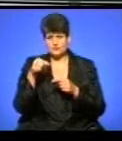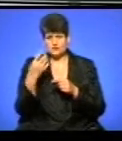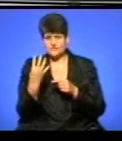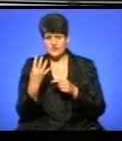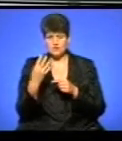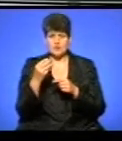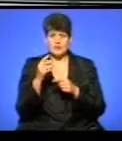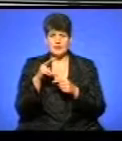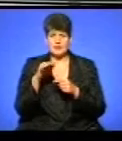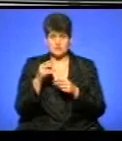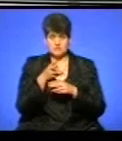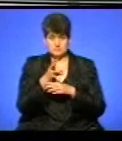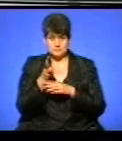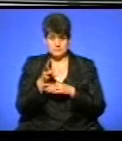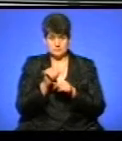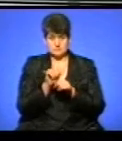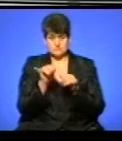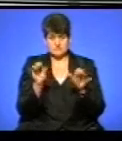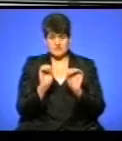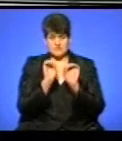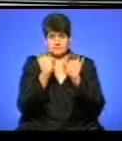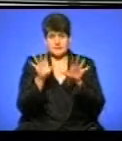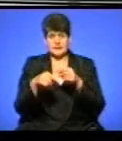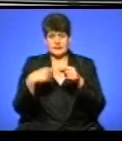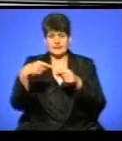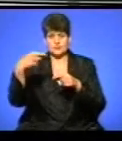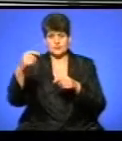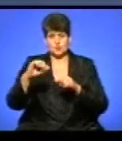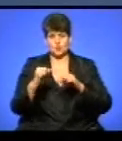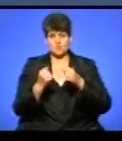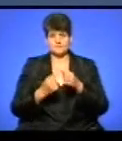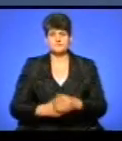зафіксувати це на відео, поширити в мережі і передати естафету друзям.